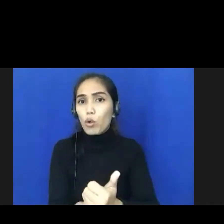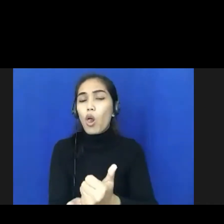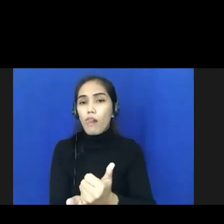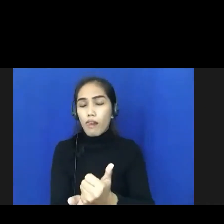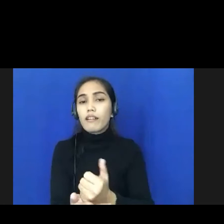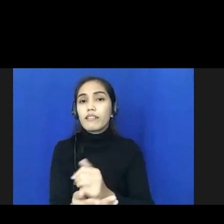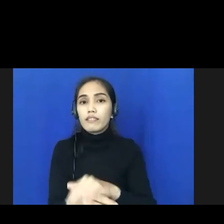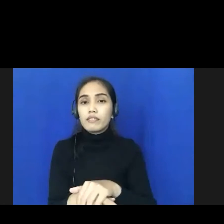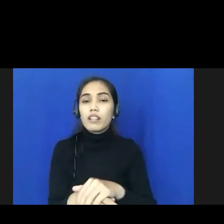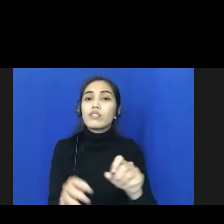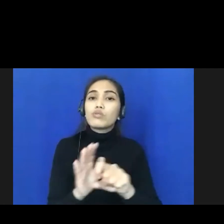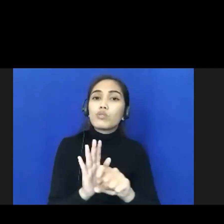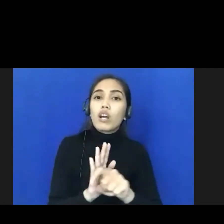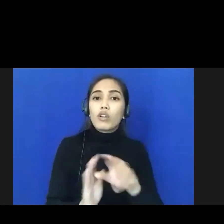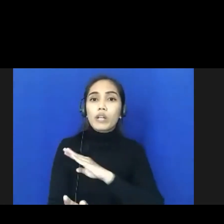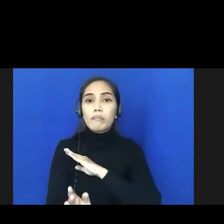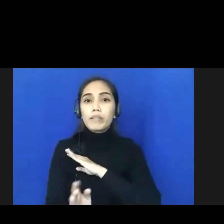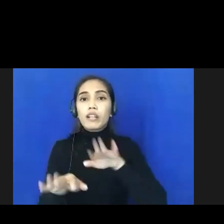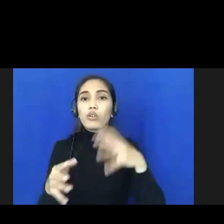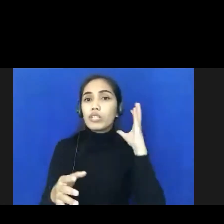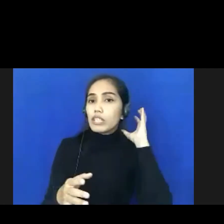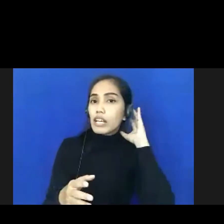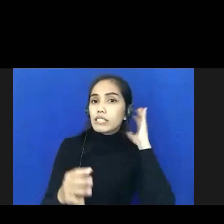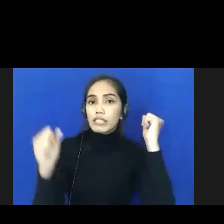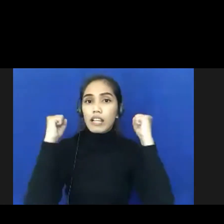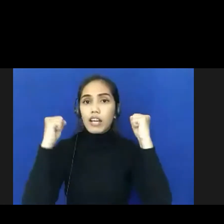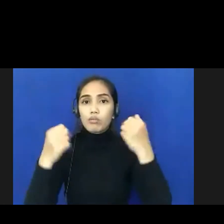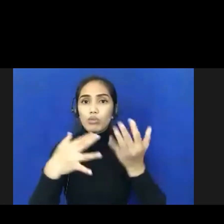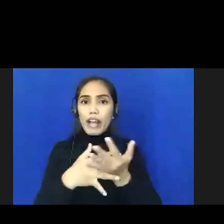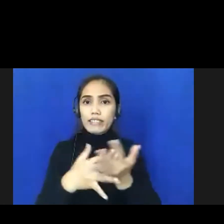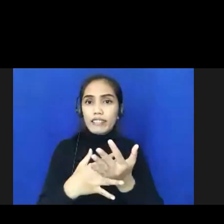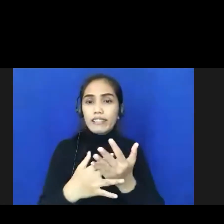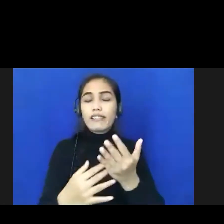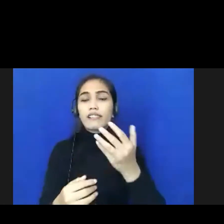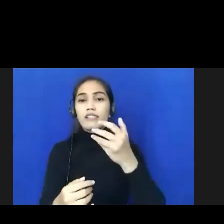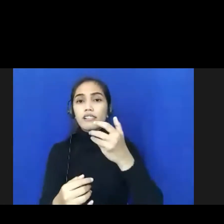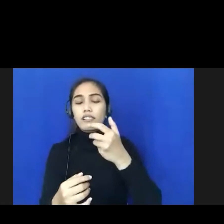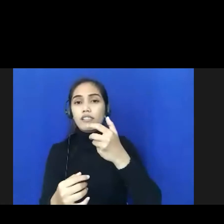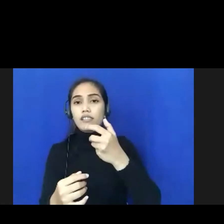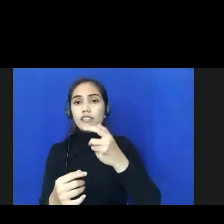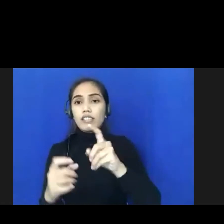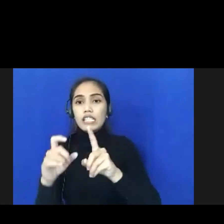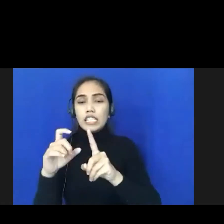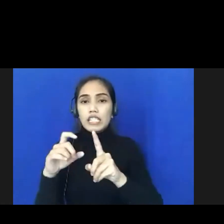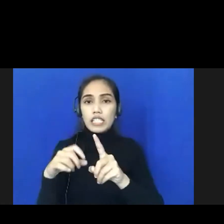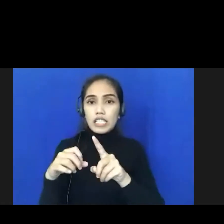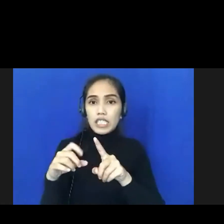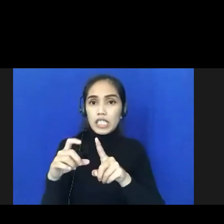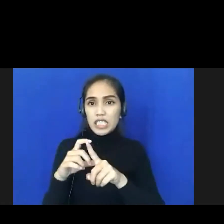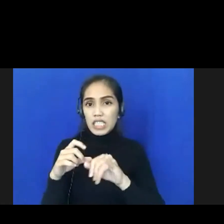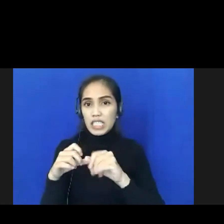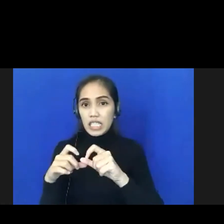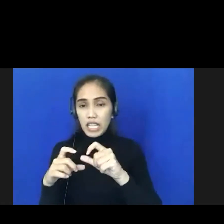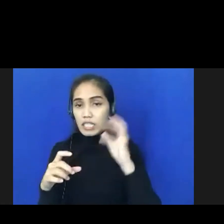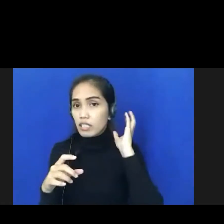atau dari dinas kesehatan untuk mengakses ke masing-masing titik yang ada di desa itu sepertinya memang apa